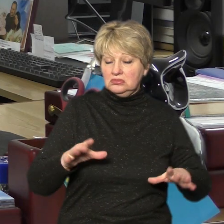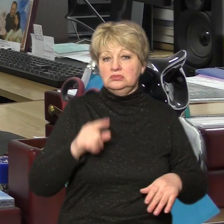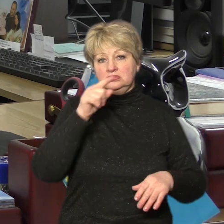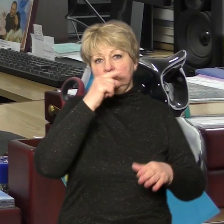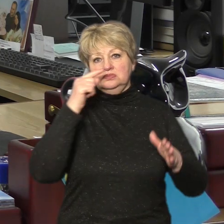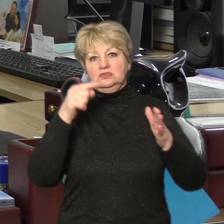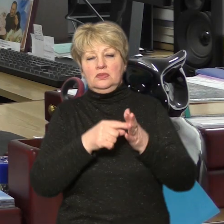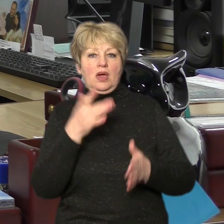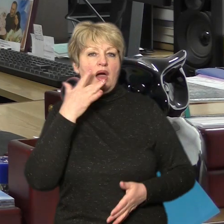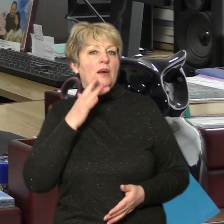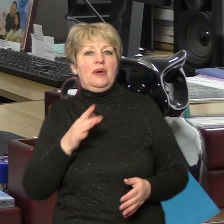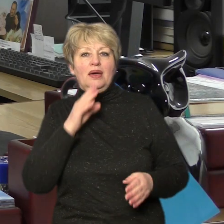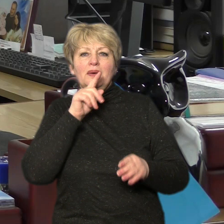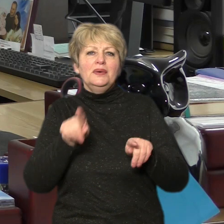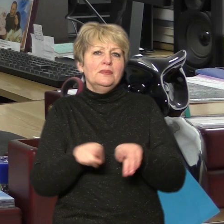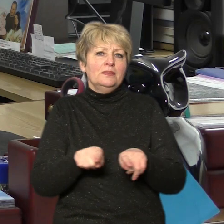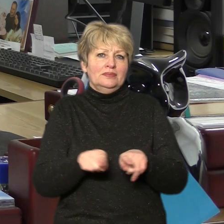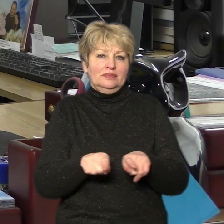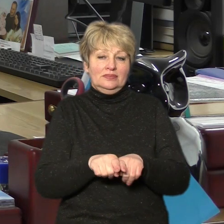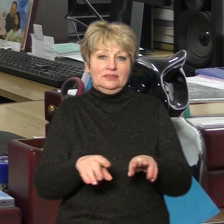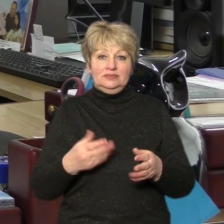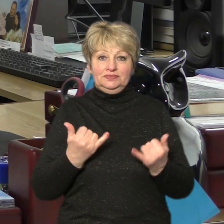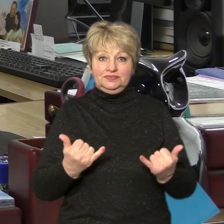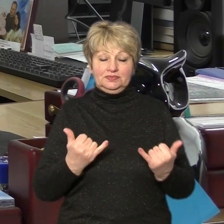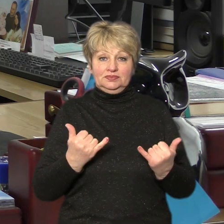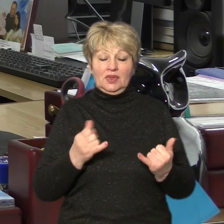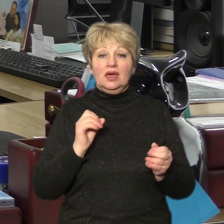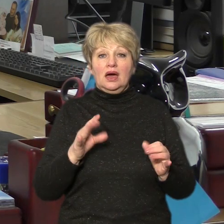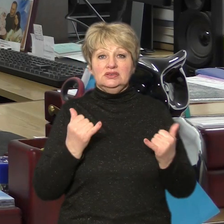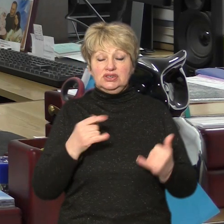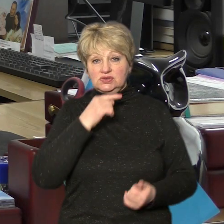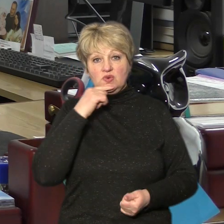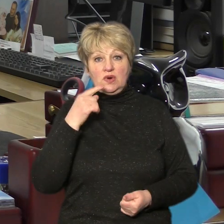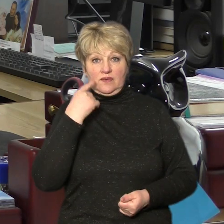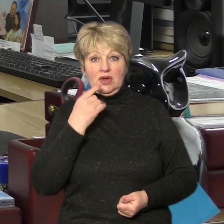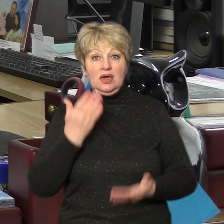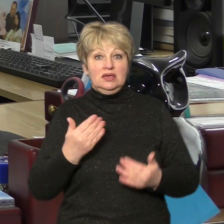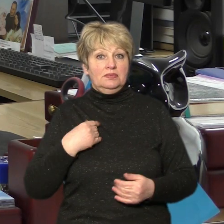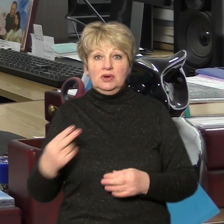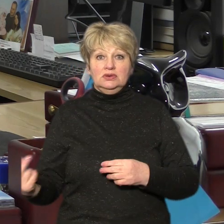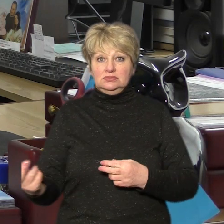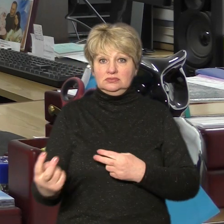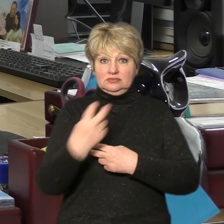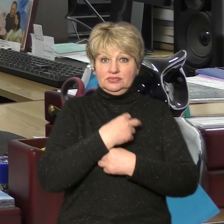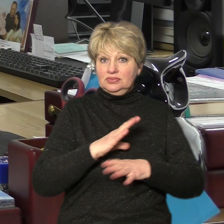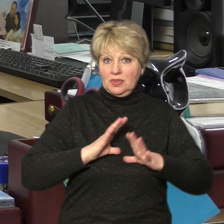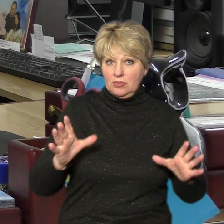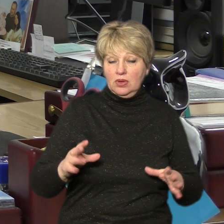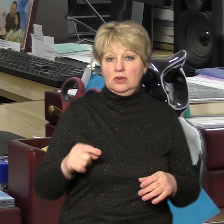Ну, тобто, щось дуже нагадує сучасність, де нам кажуть росіяни, що якби вони не зайшли сюди, сюди б вступило НАТО.